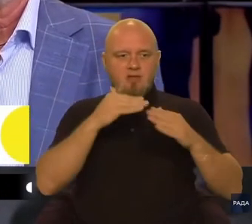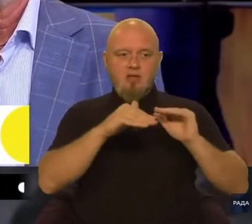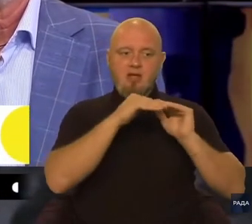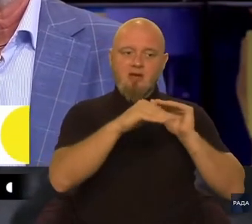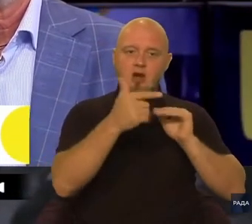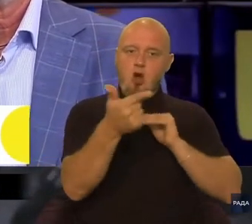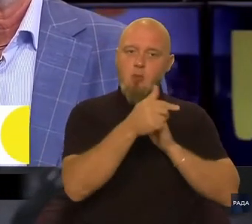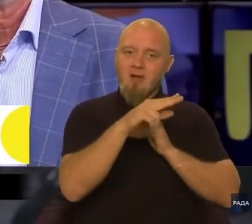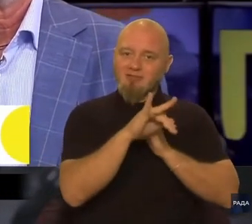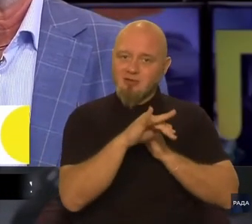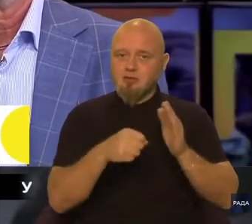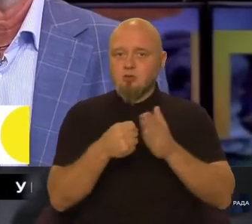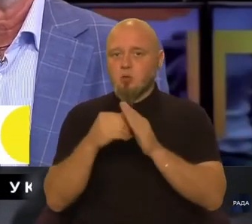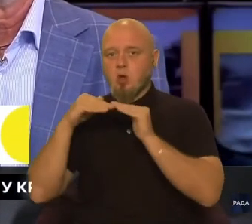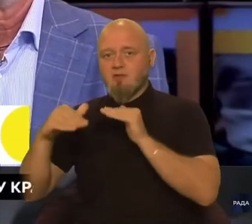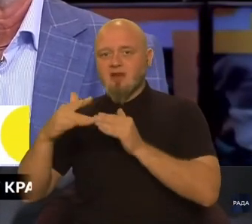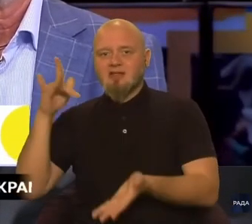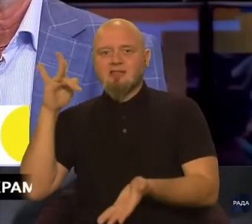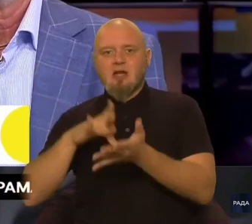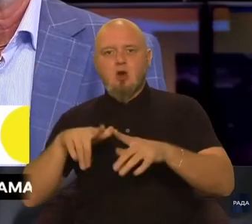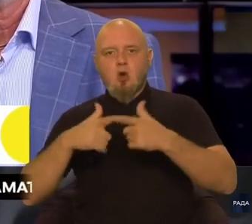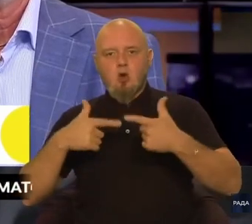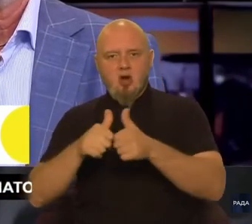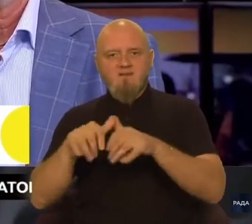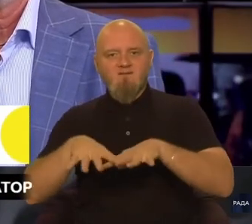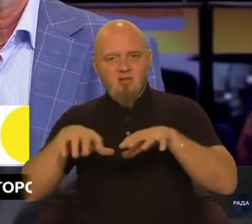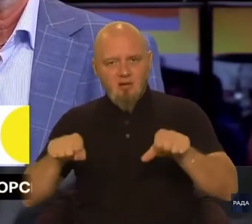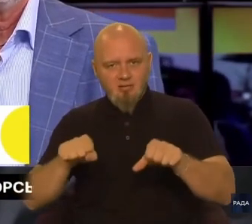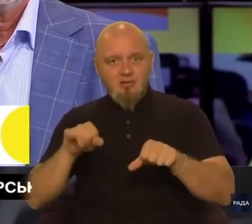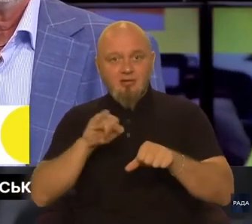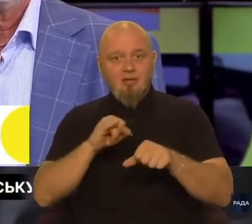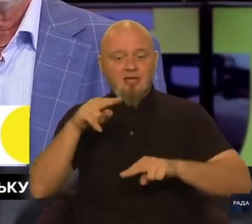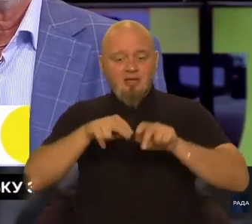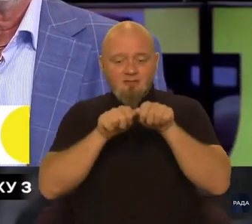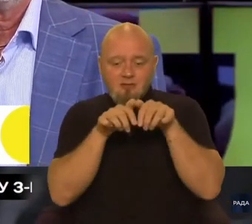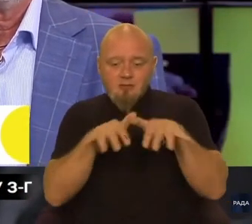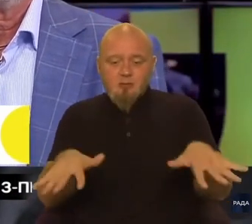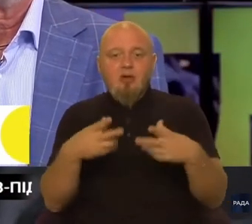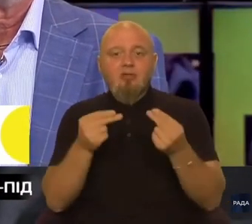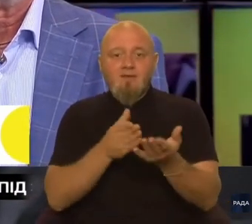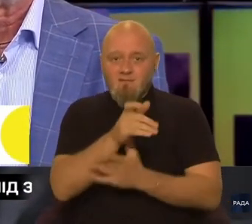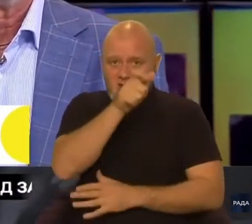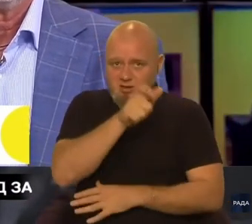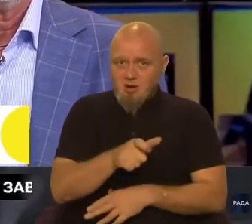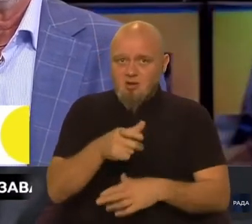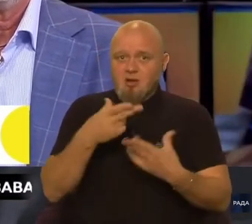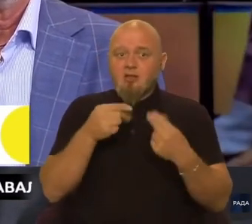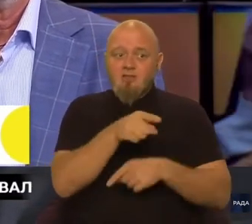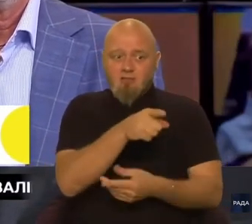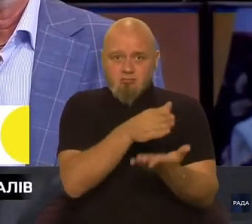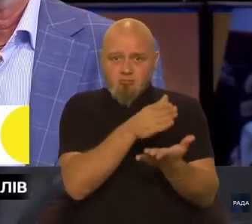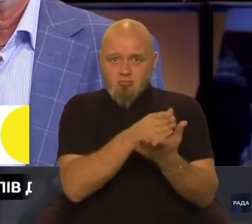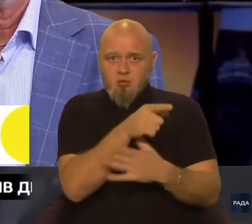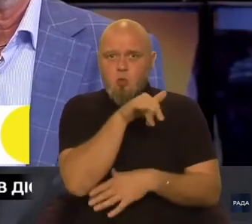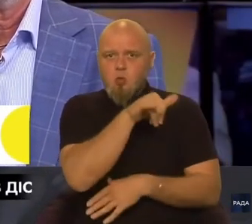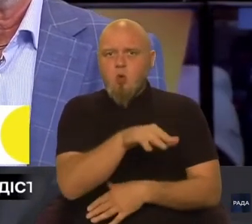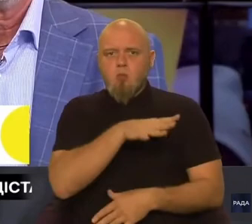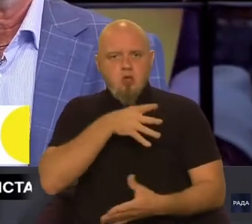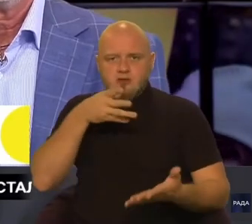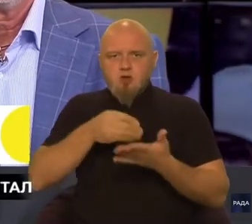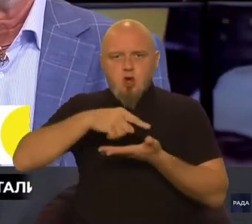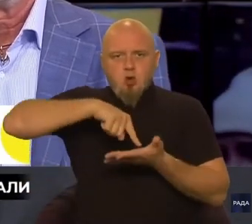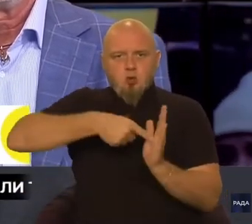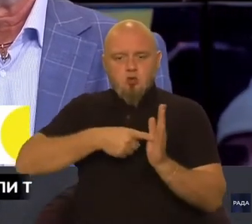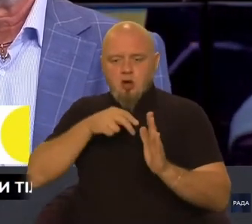рівня центральних органів влади і інфраструктуру, де ветеран, де б він не перебував, у нього була своя